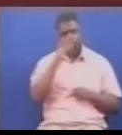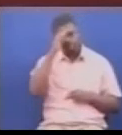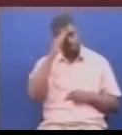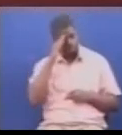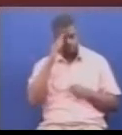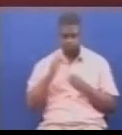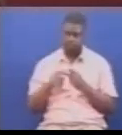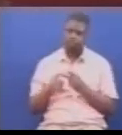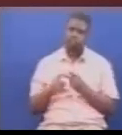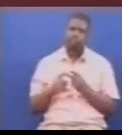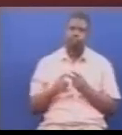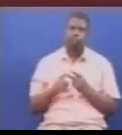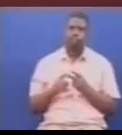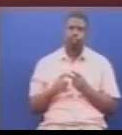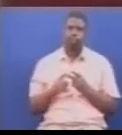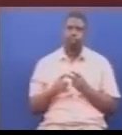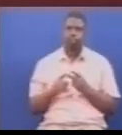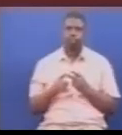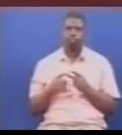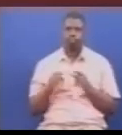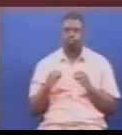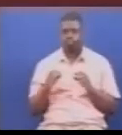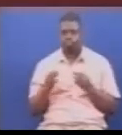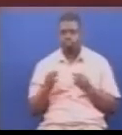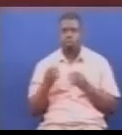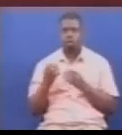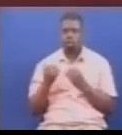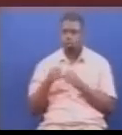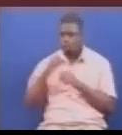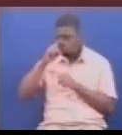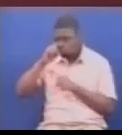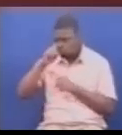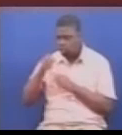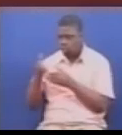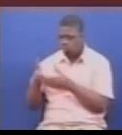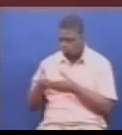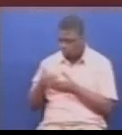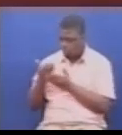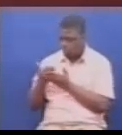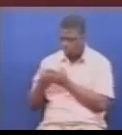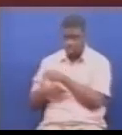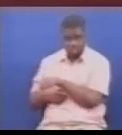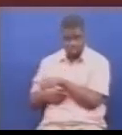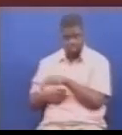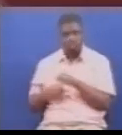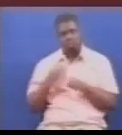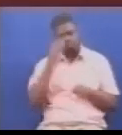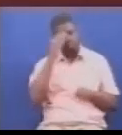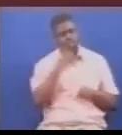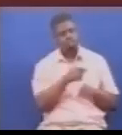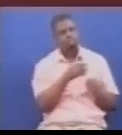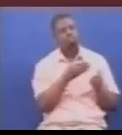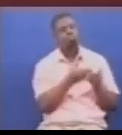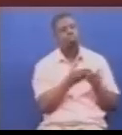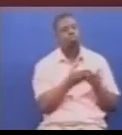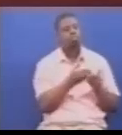wanamna ya kunavigate kwenye crime scene na kuchukua sampuli, lakini pia namna ya kujua ipi ni sampuli ya